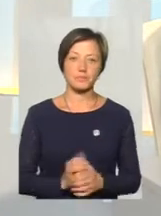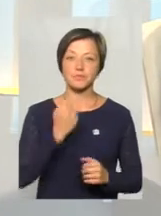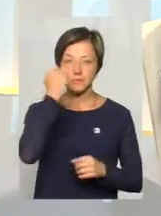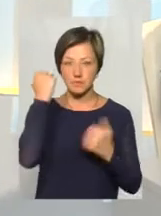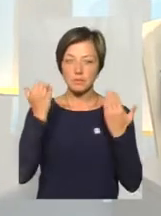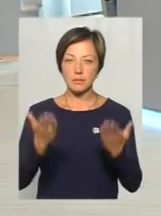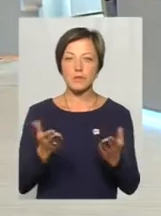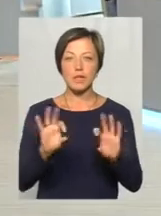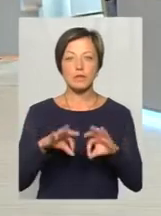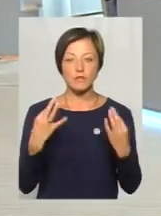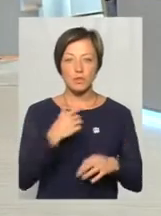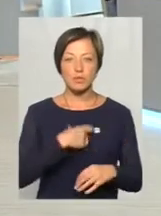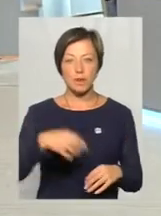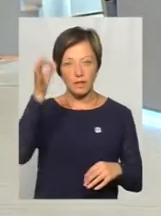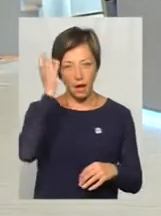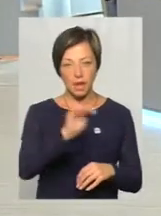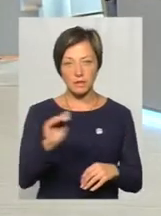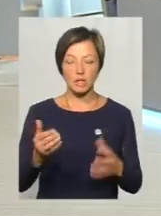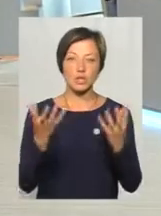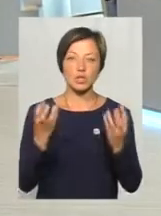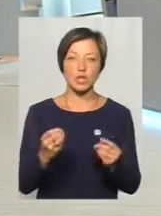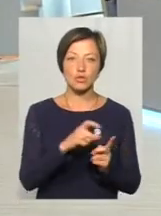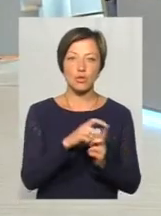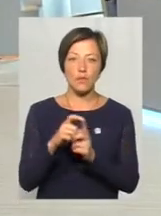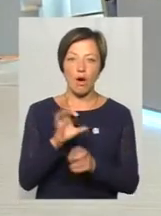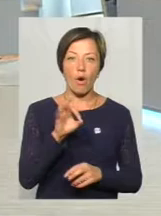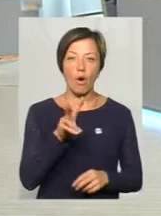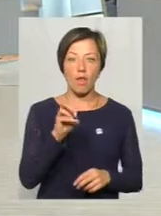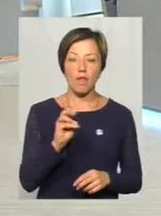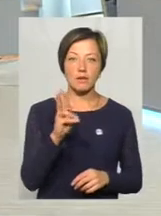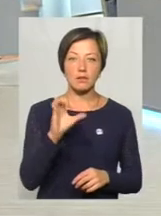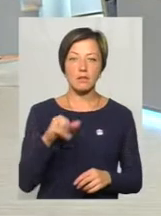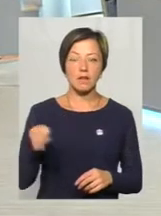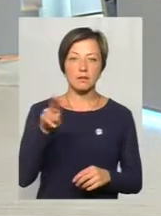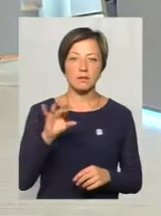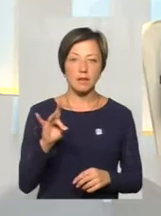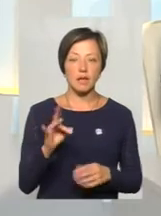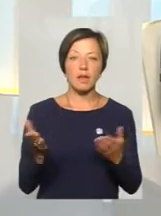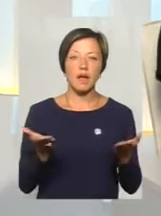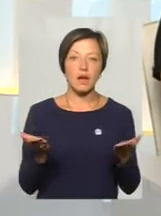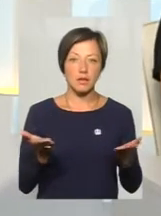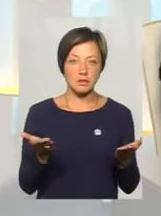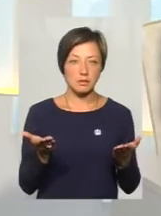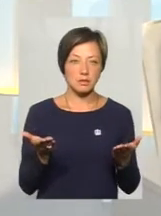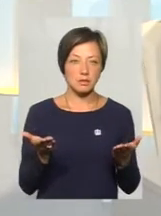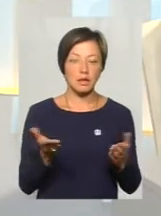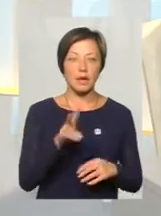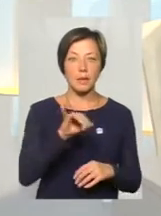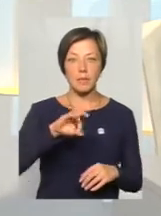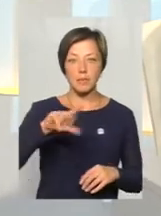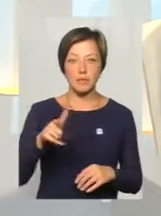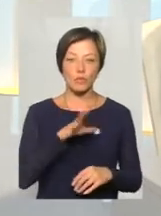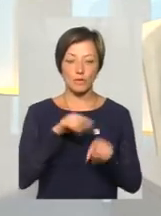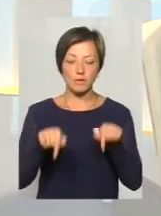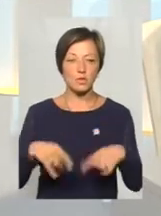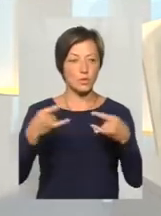пан Андрій. Але дозволю собі нагадати ще слова пана Олександра, приватного перевізника, який у липні також був